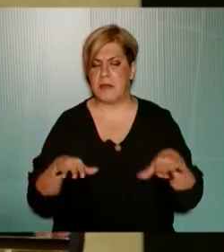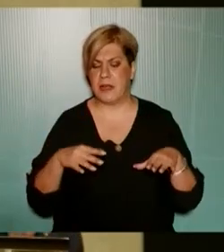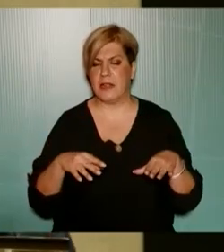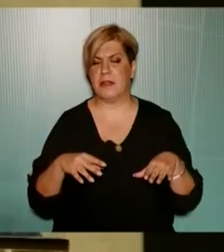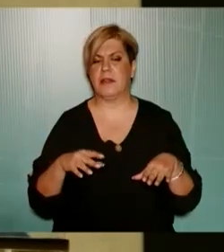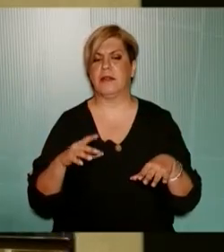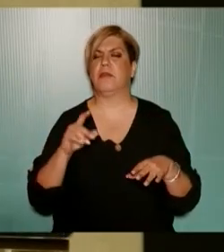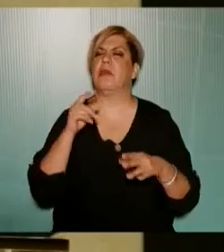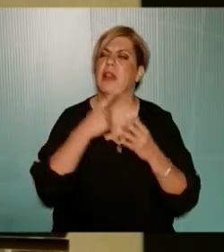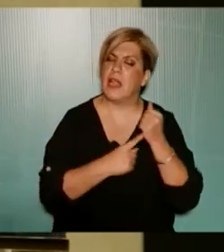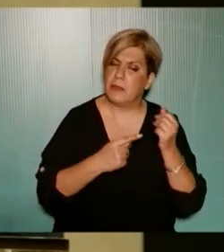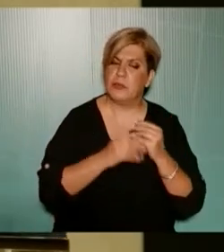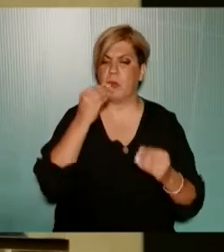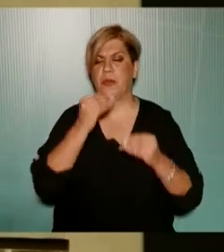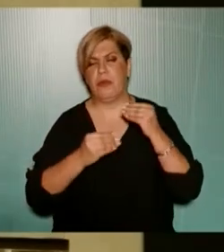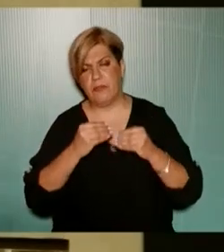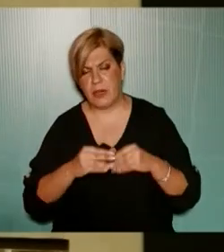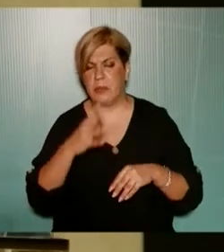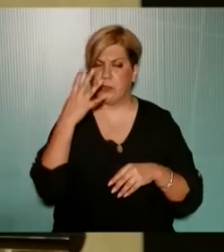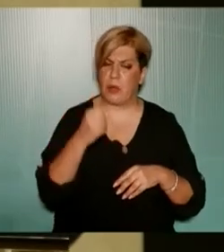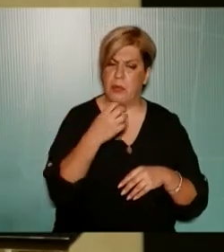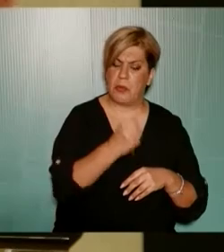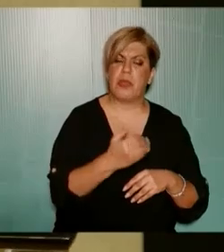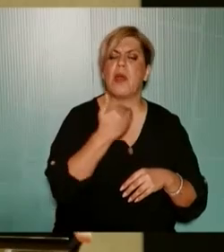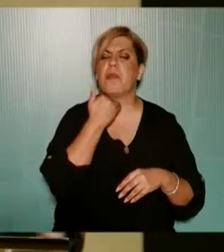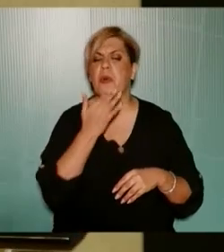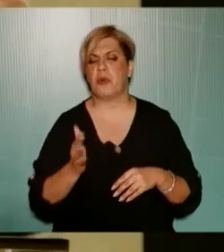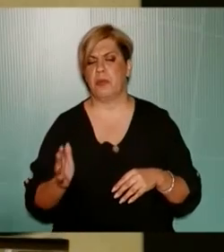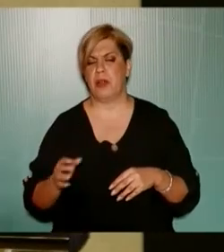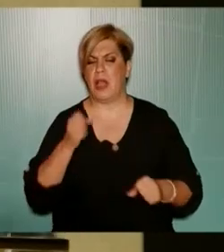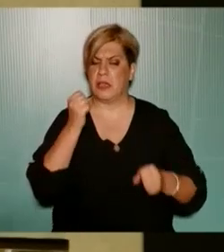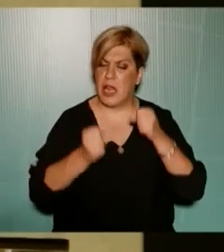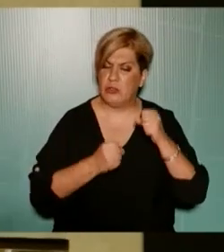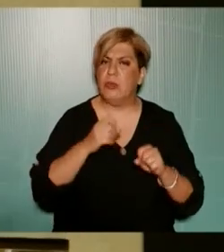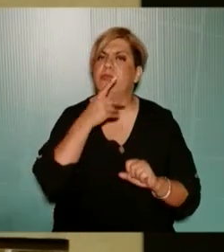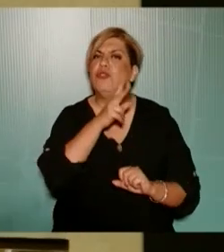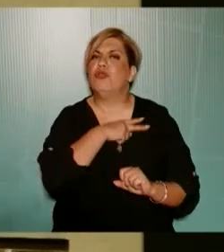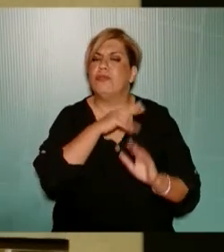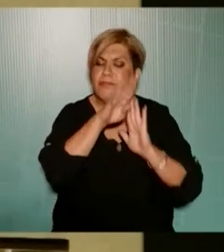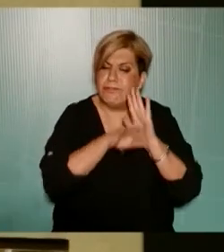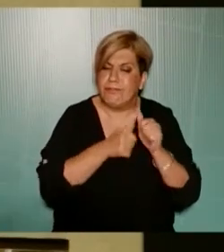ιστερήσεις που έχουμε προβλήματα που δεν μπορούμε να τρέξουμε όπως πρέπει